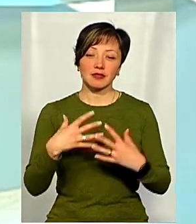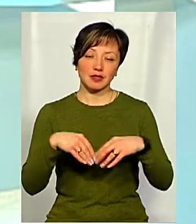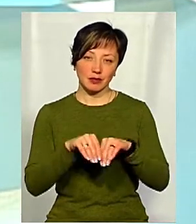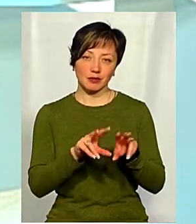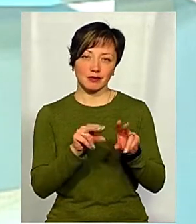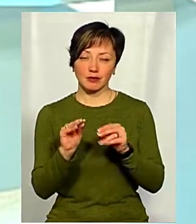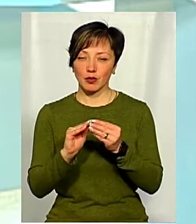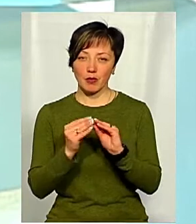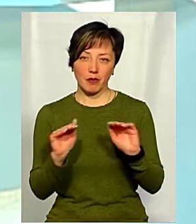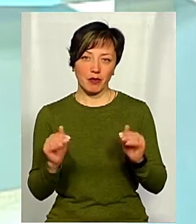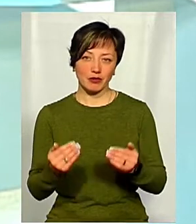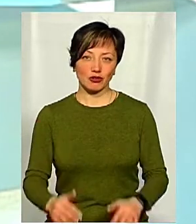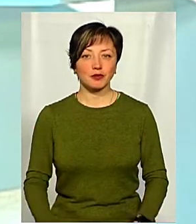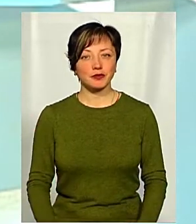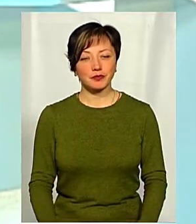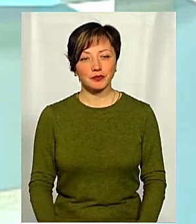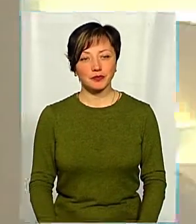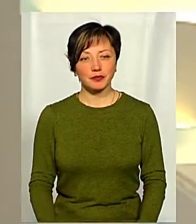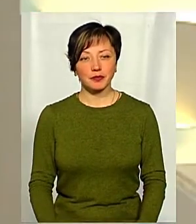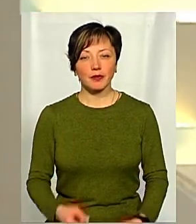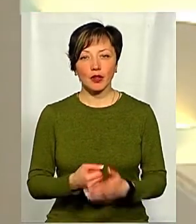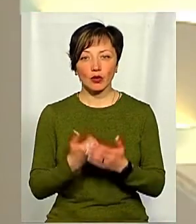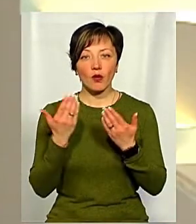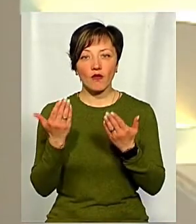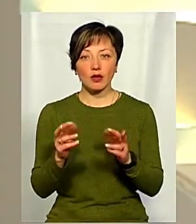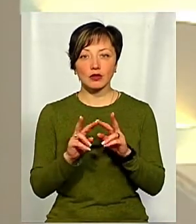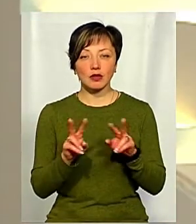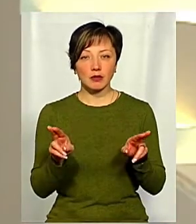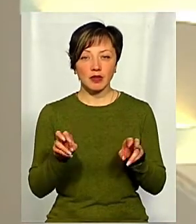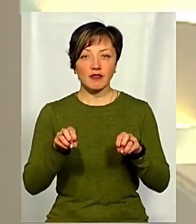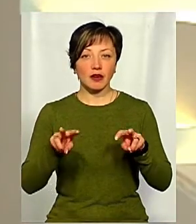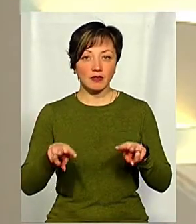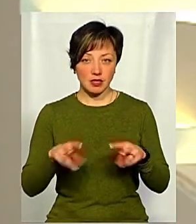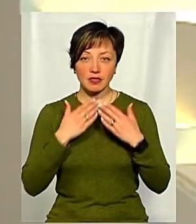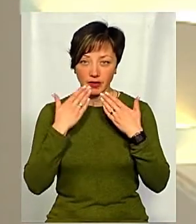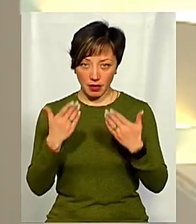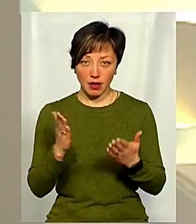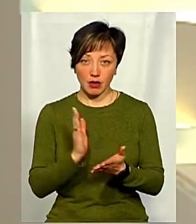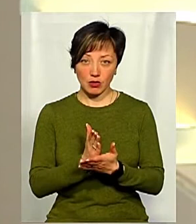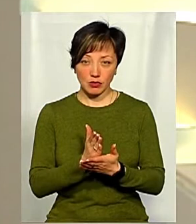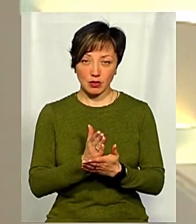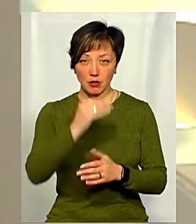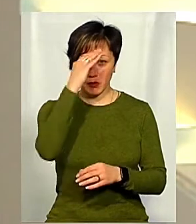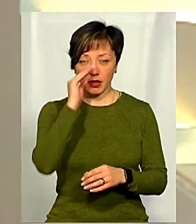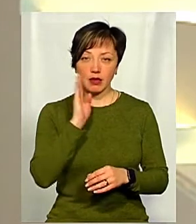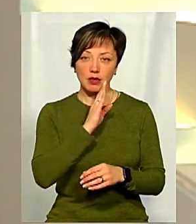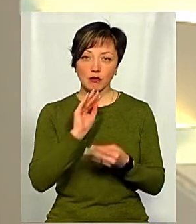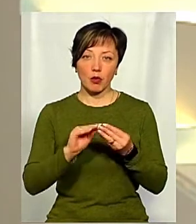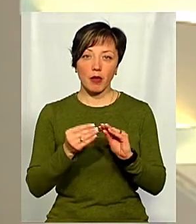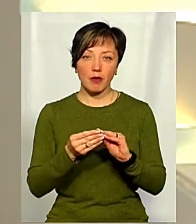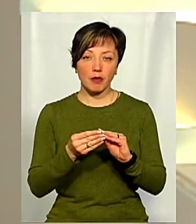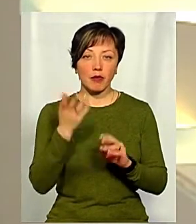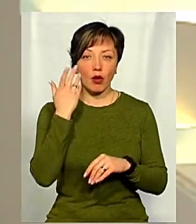в сім'ях проблем набагато менше. До вас, як до фахівця, звертаються батьки з